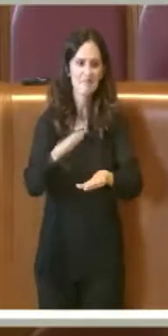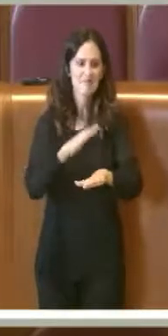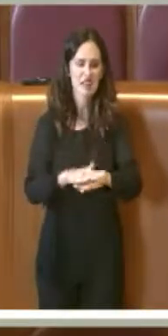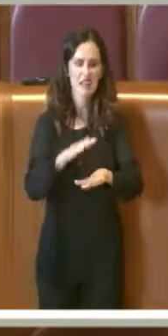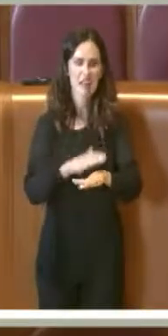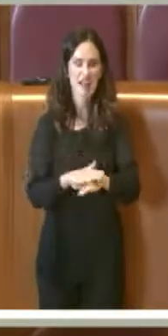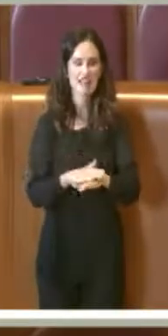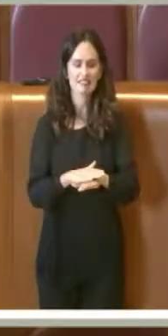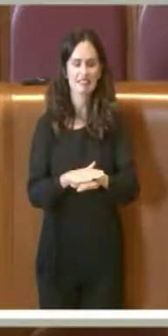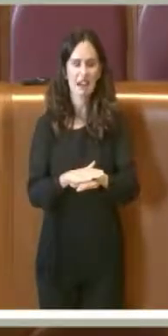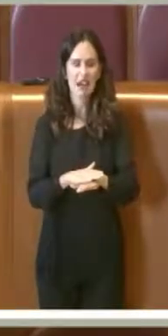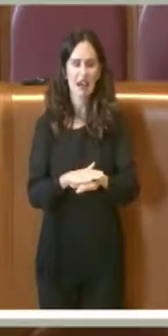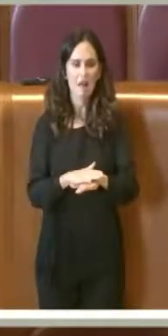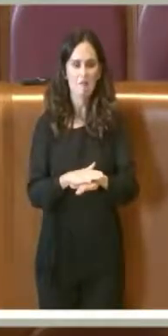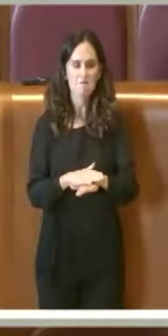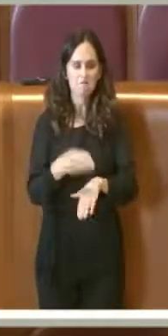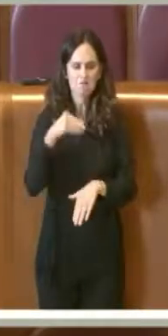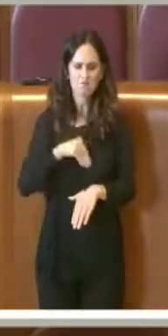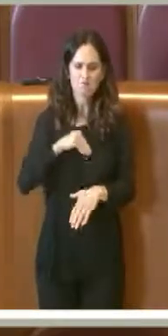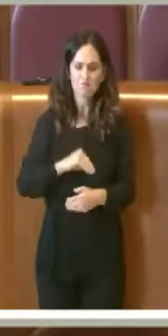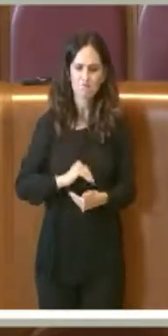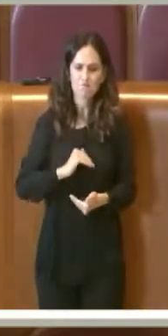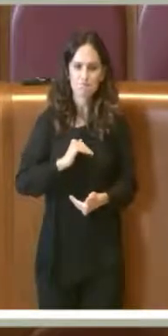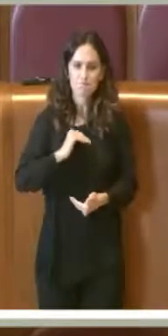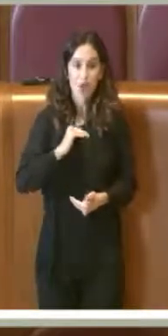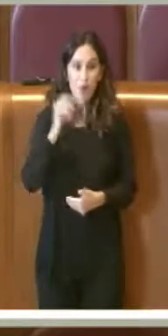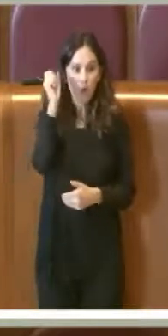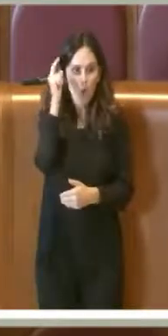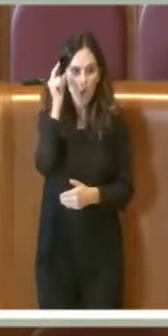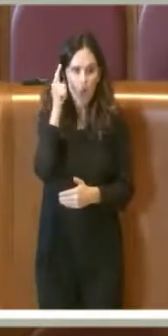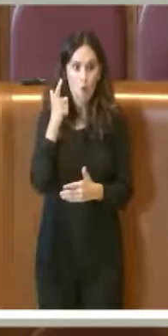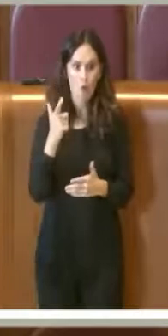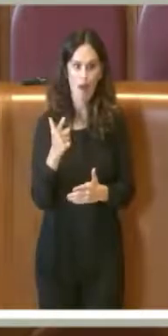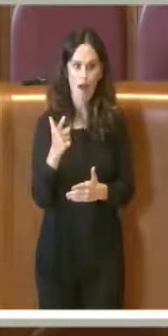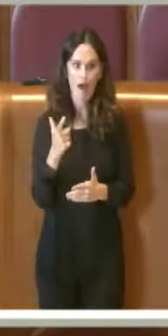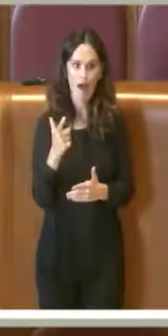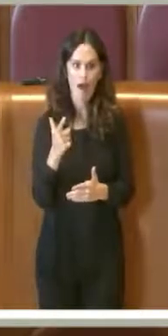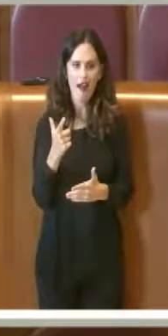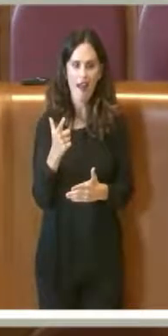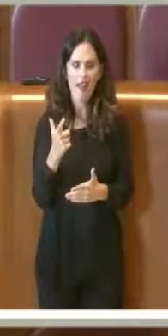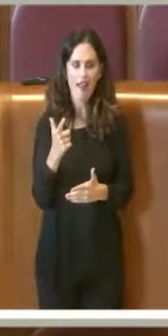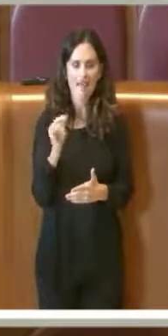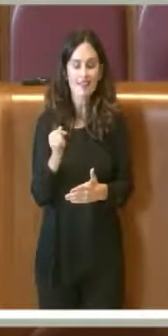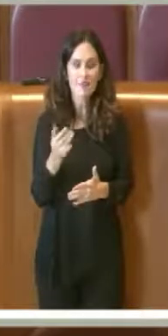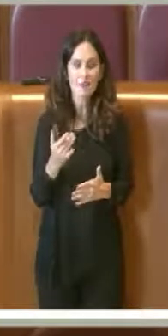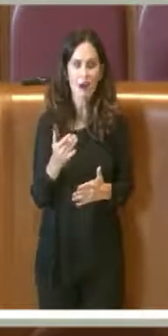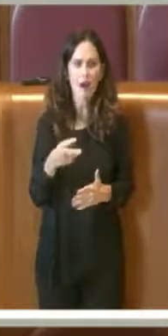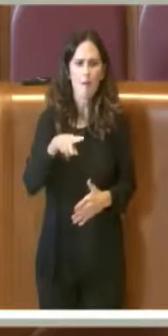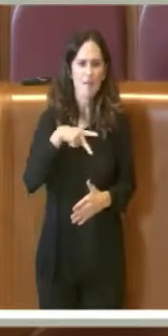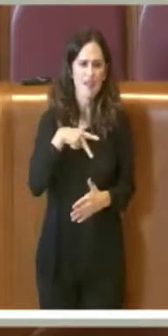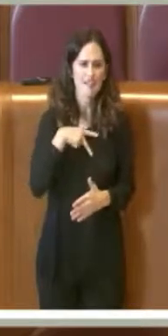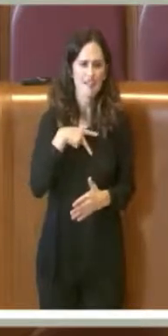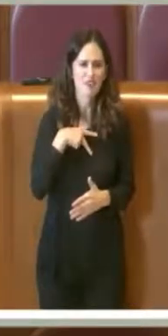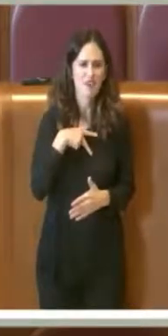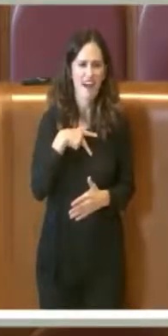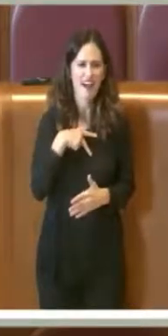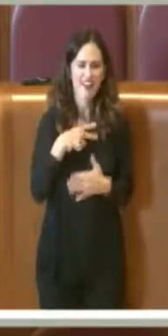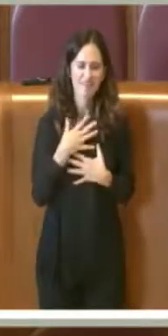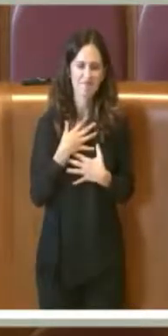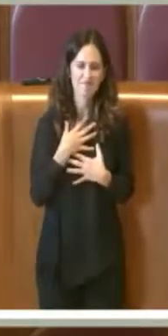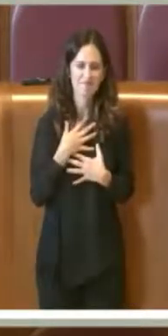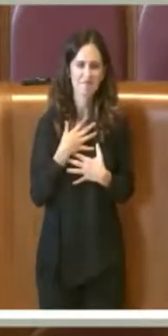formativa sotto il livello culturale, come si diceva prima e soprattutto personale. Quindi grazie a tutti